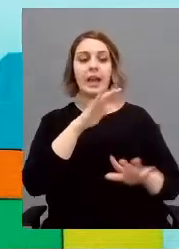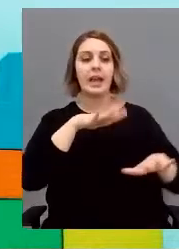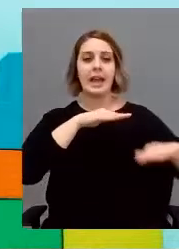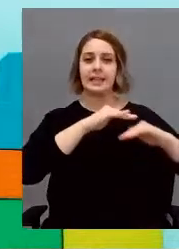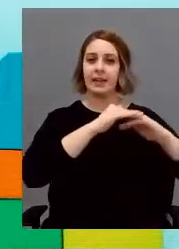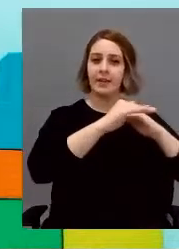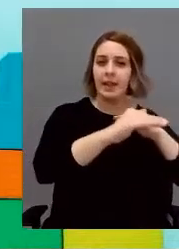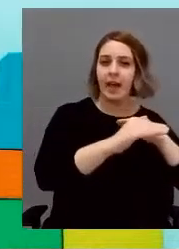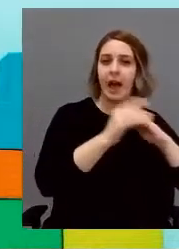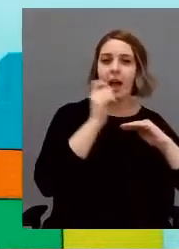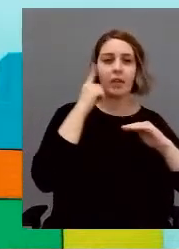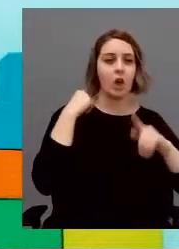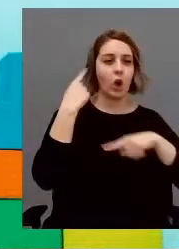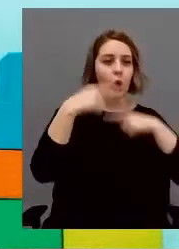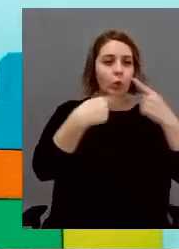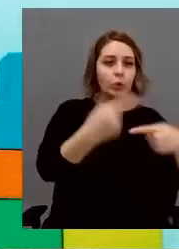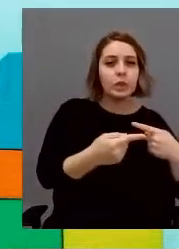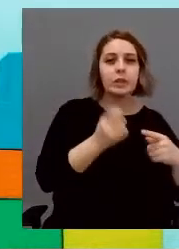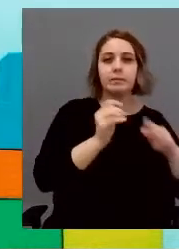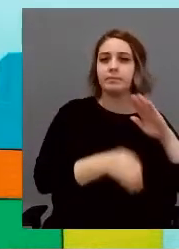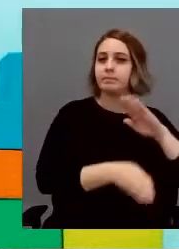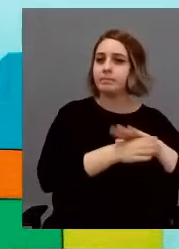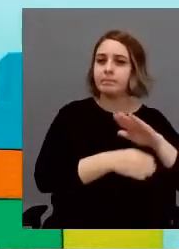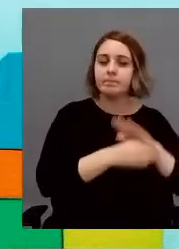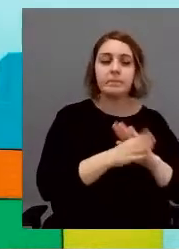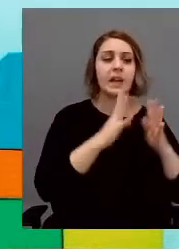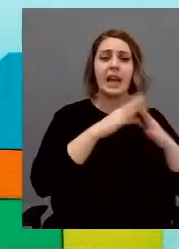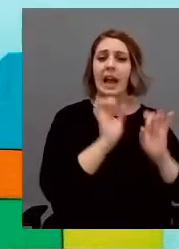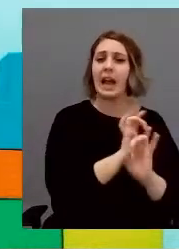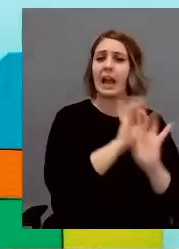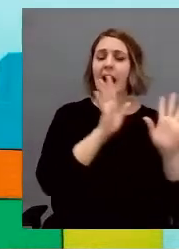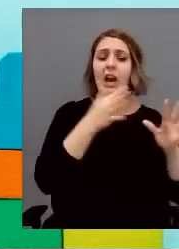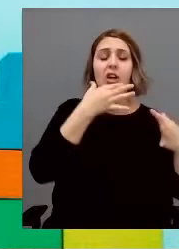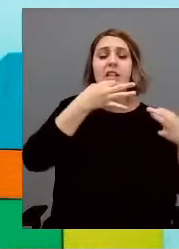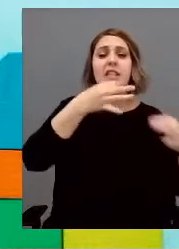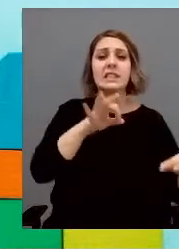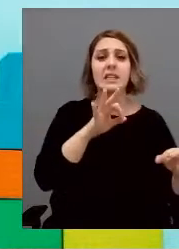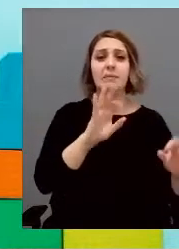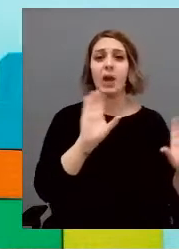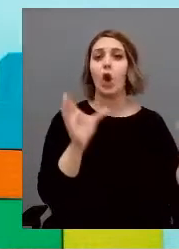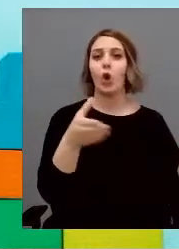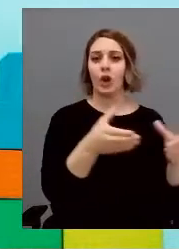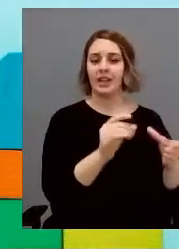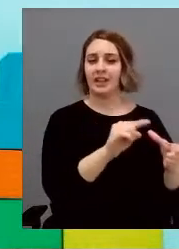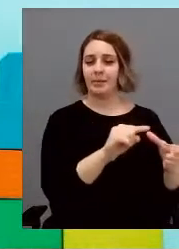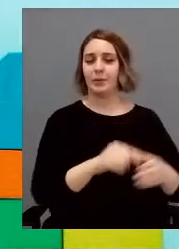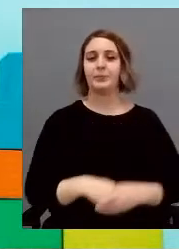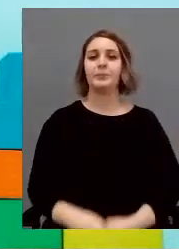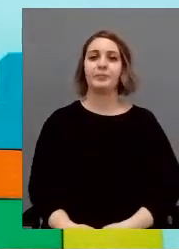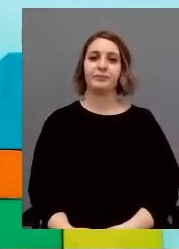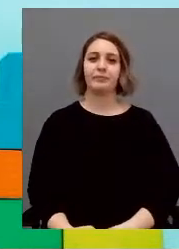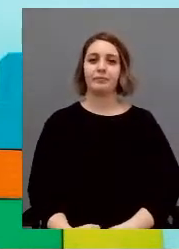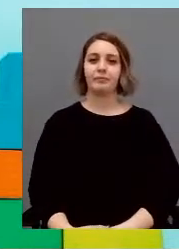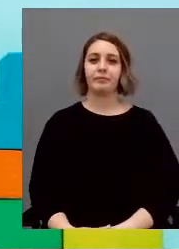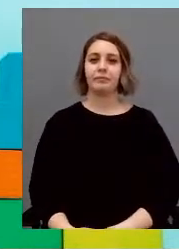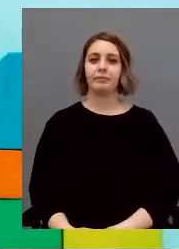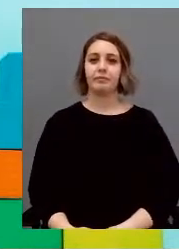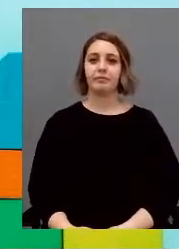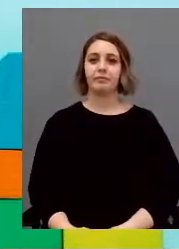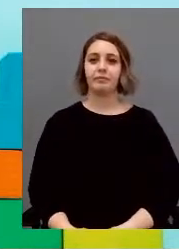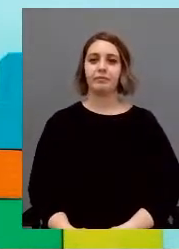costanza, rutinas e strutturato, simple e con stimoli. Questo è declinato nella